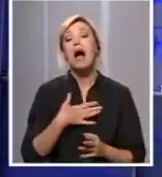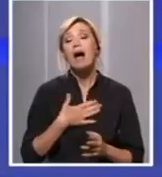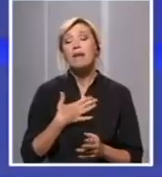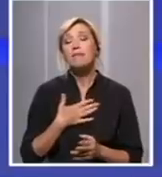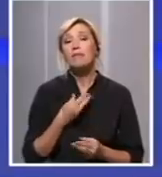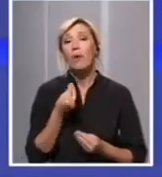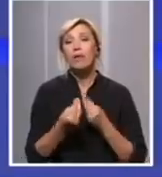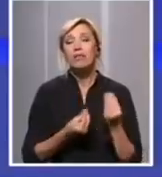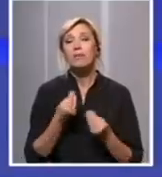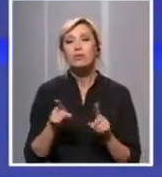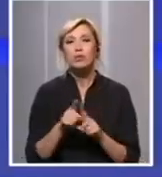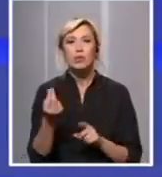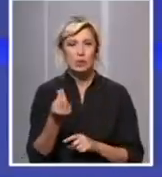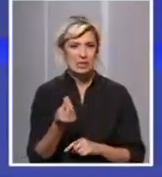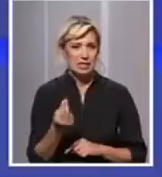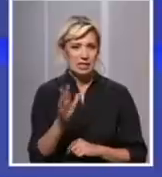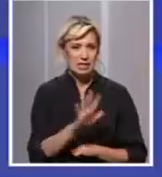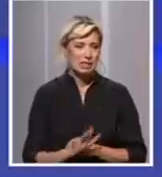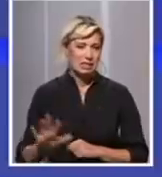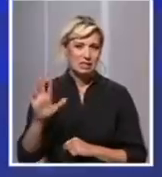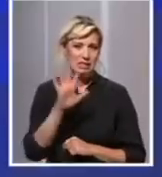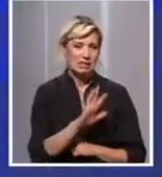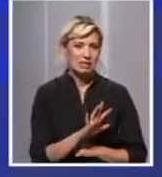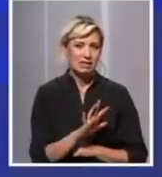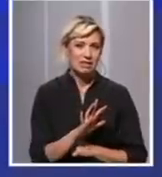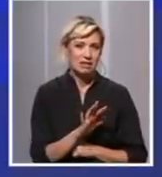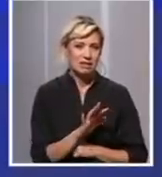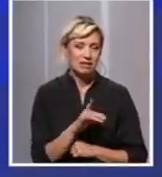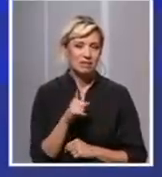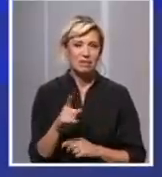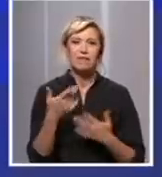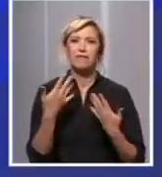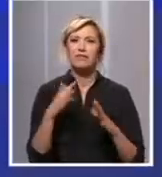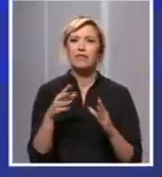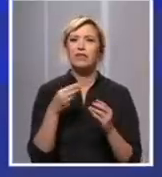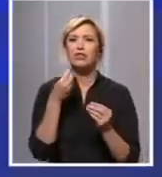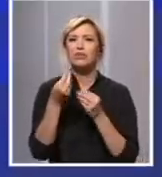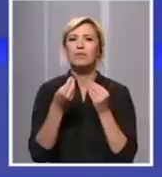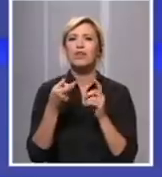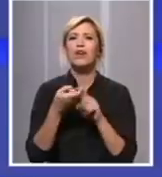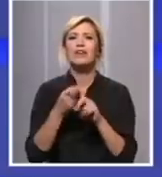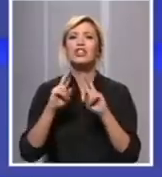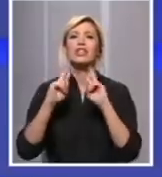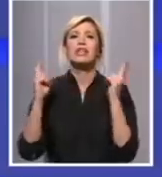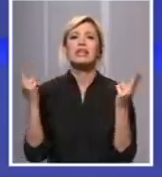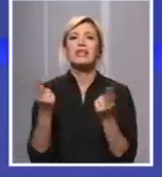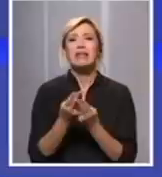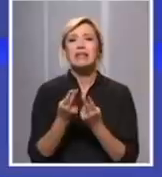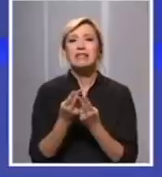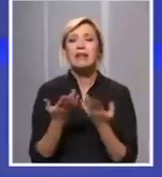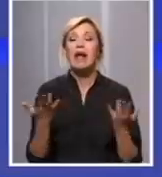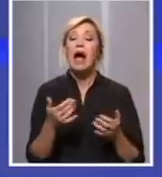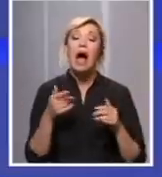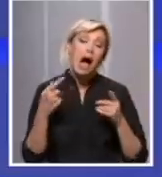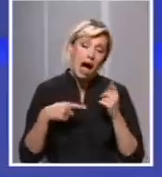i o Srbiji. Vi ste pomenuli, vi ste nekako sveto smestili u kontekst sveta što i jeste, nije epidemija samo naš problem, ali prosto gde je sada